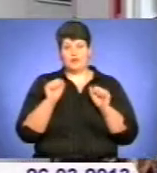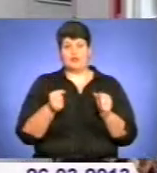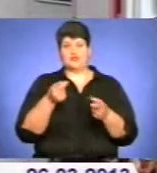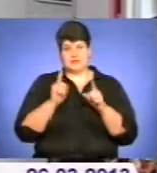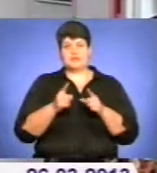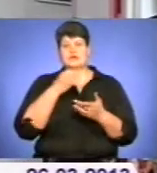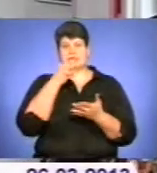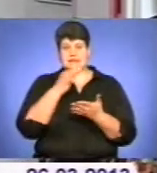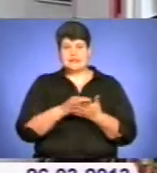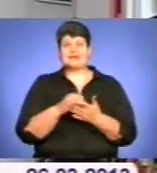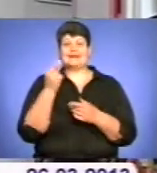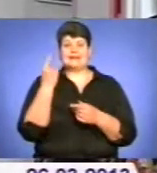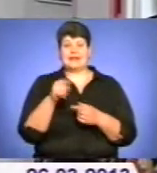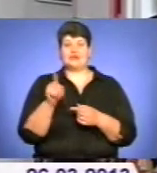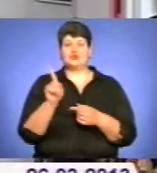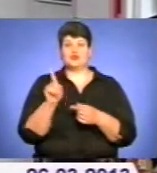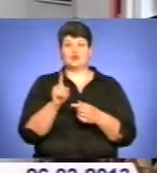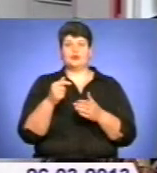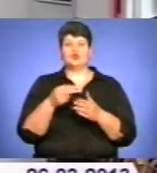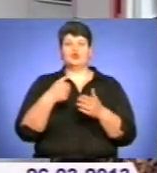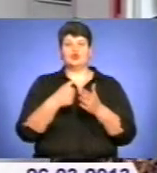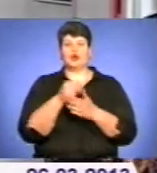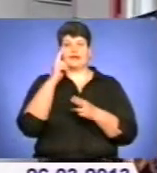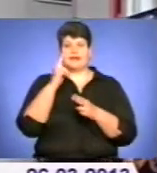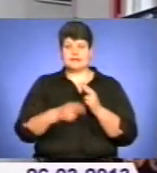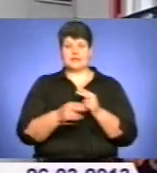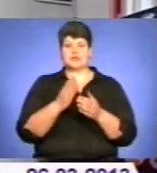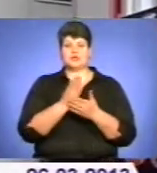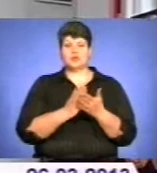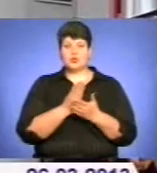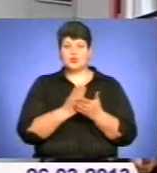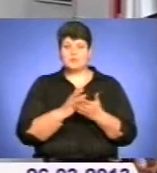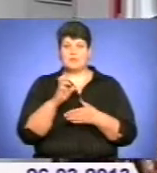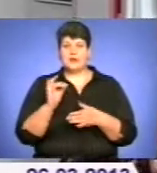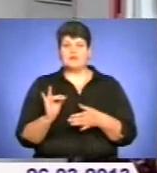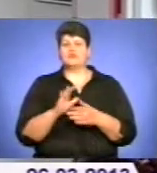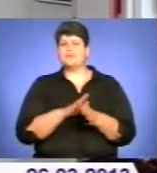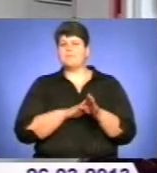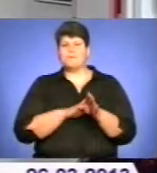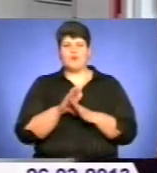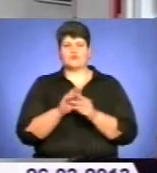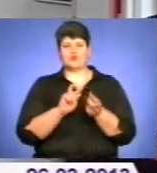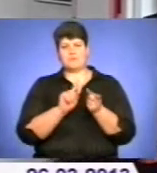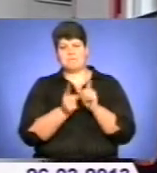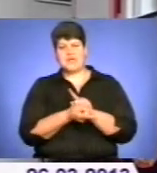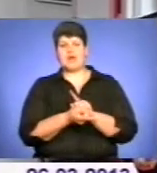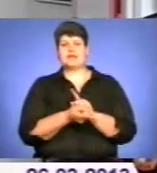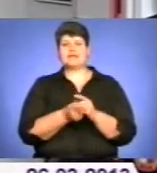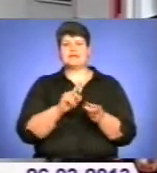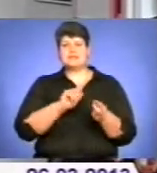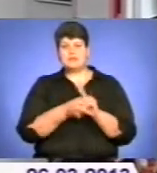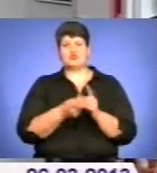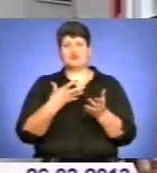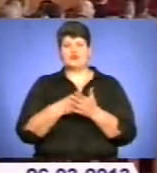сказати, те, що по кінцю проходження служби, вони абсолютно зміняються, змінюють своє враження,